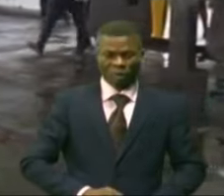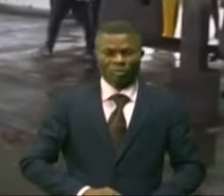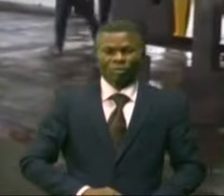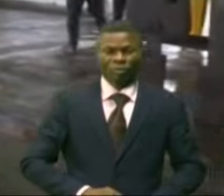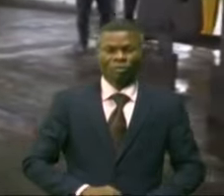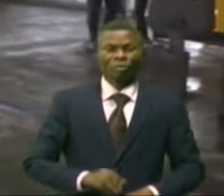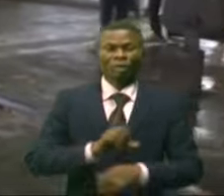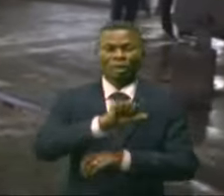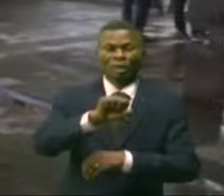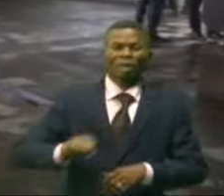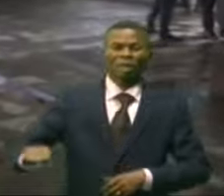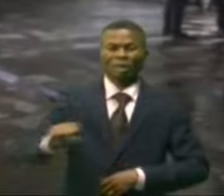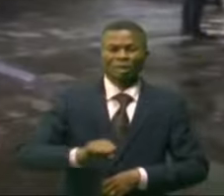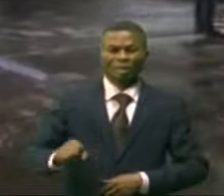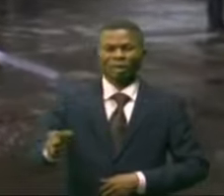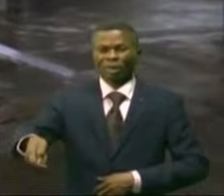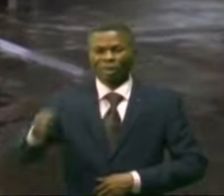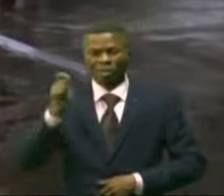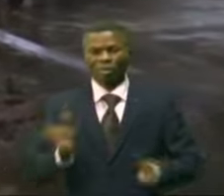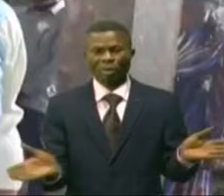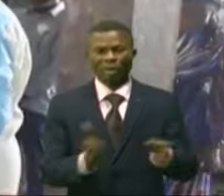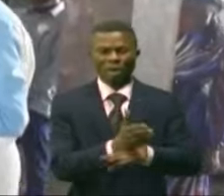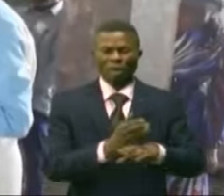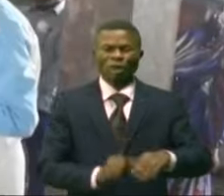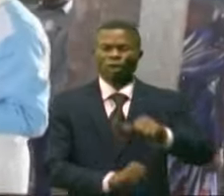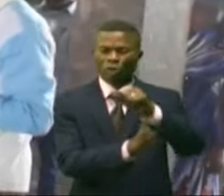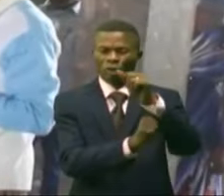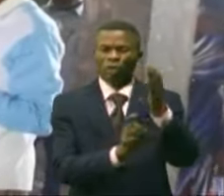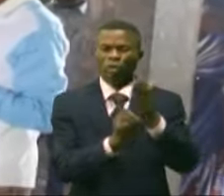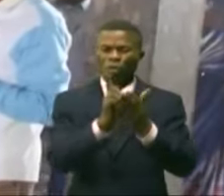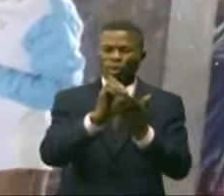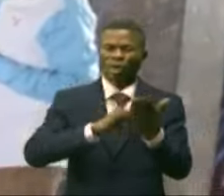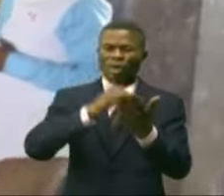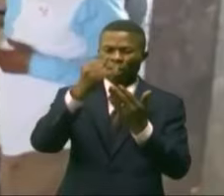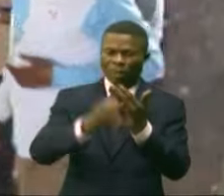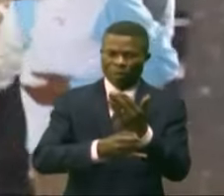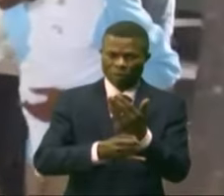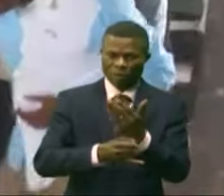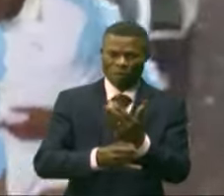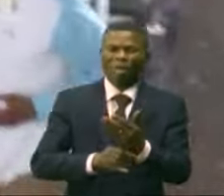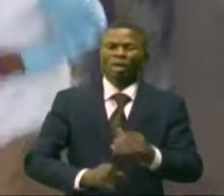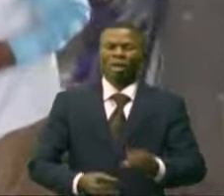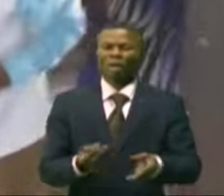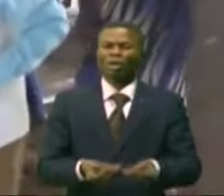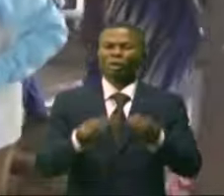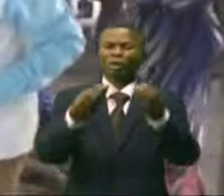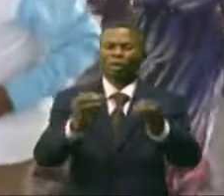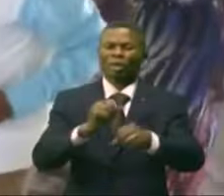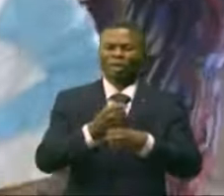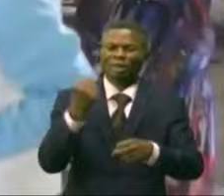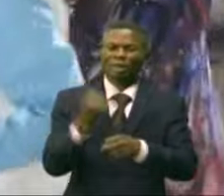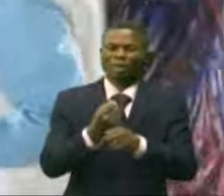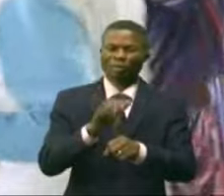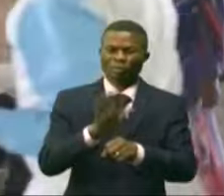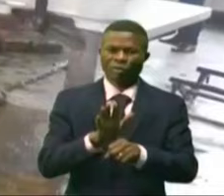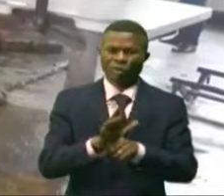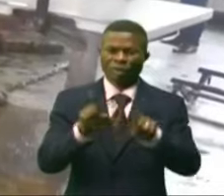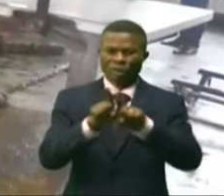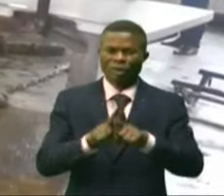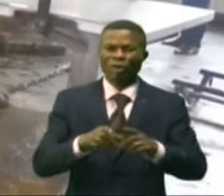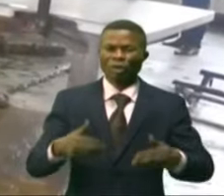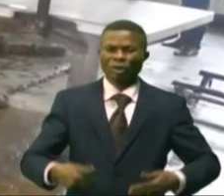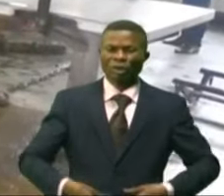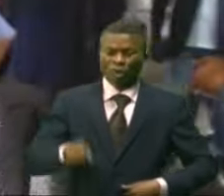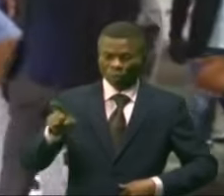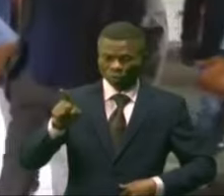du secteur de la pêche et élevage des piliers de son programme pour la production et la création d'emplois. Et Jean-Pierre